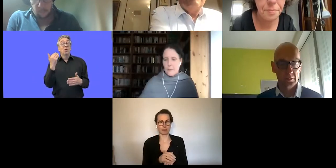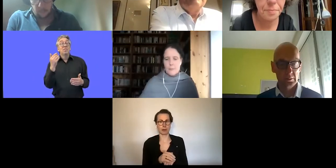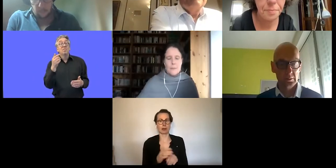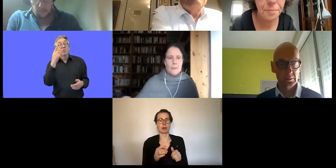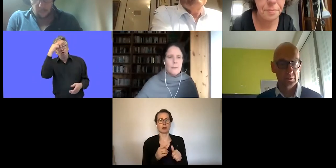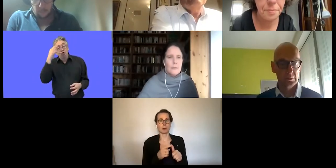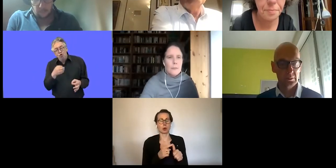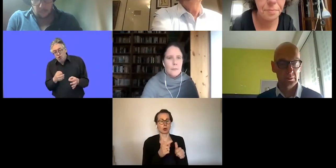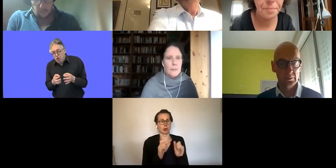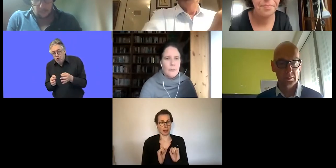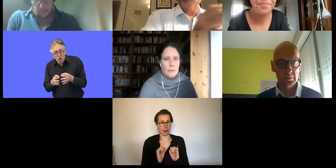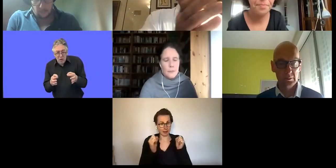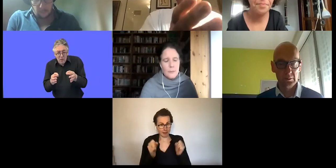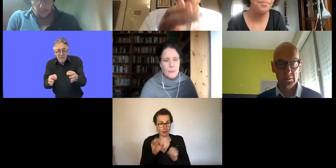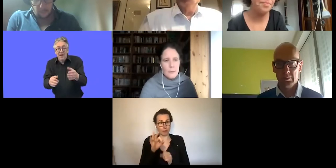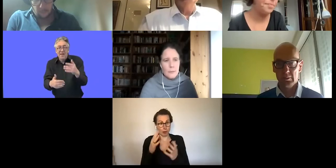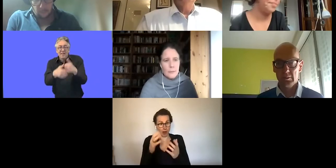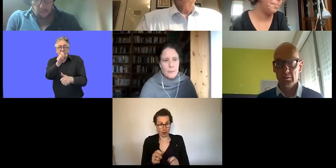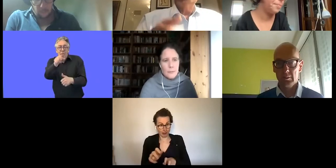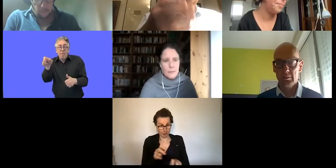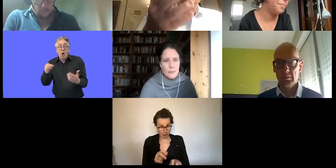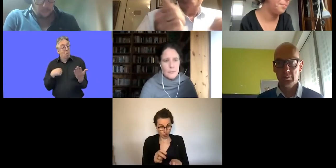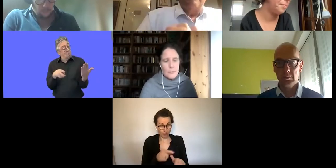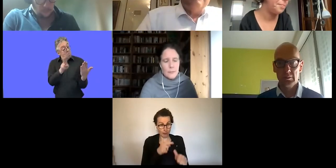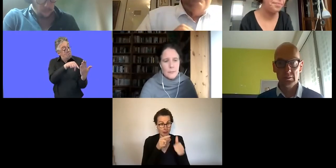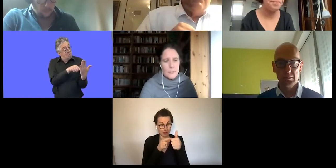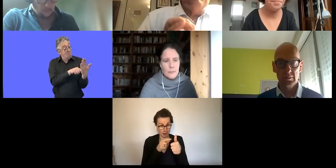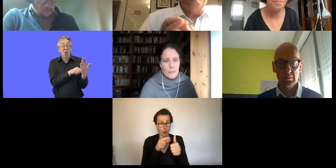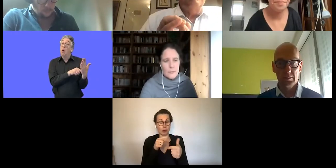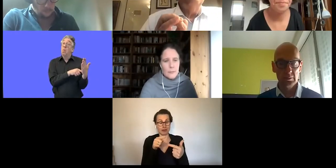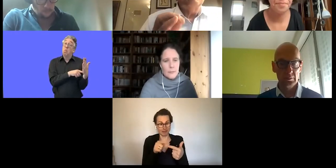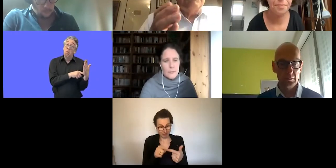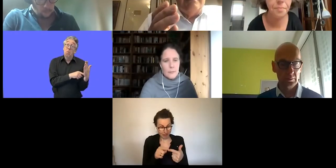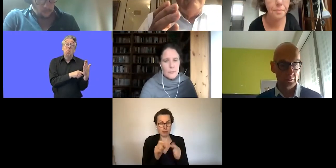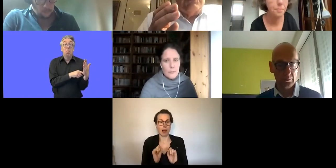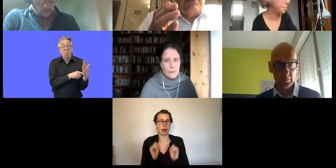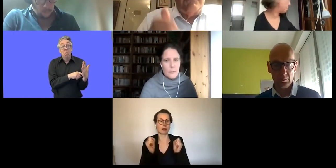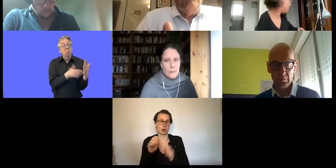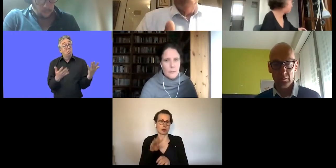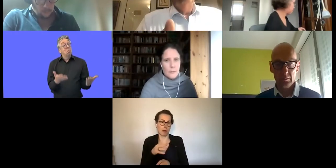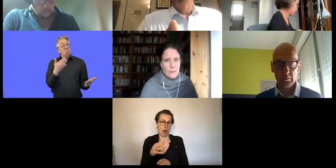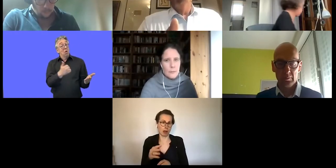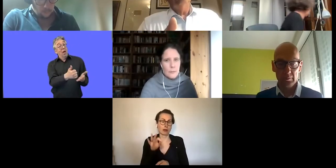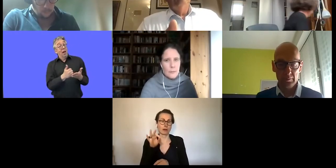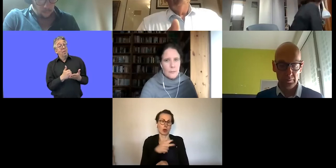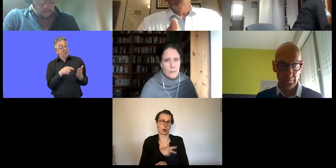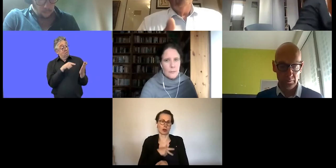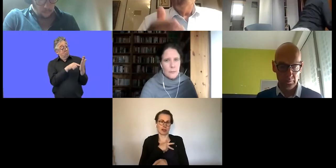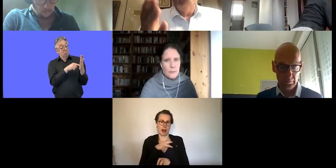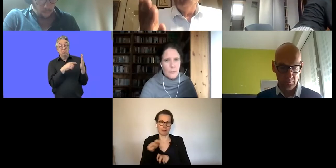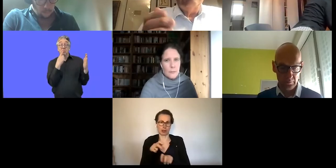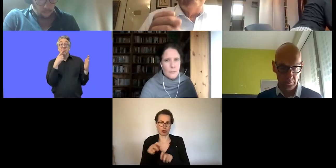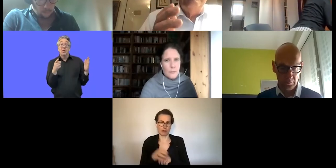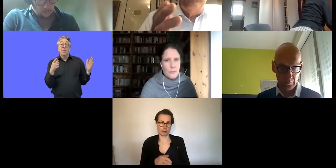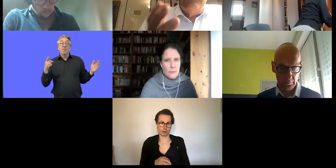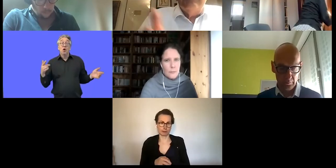für nachhaltiges Wirtschaften und das andere sind, ist ein Aktionsplan für Sozialwirtschaft und der neue